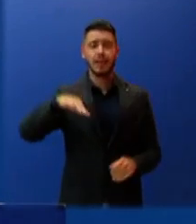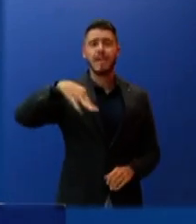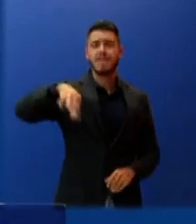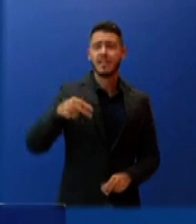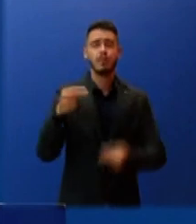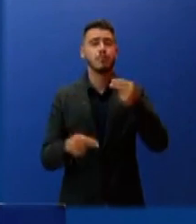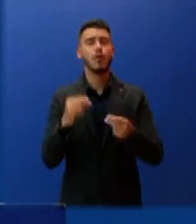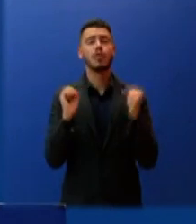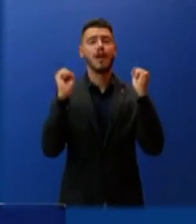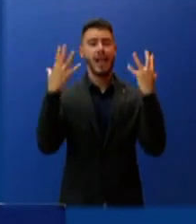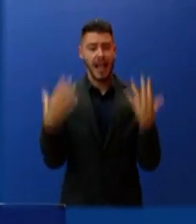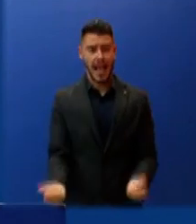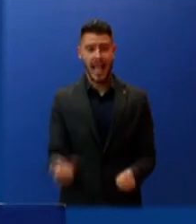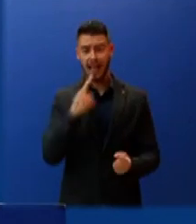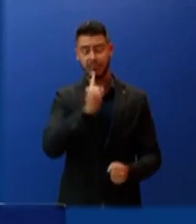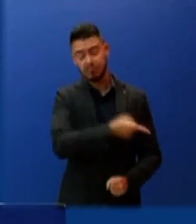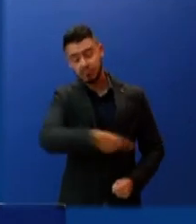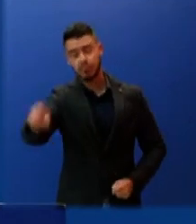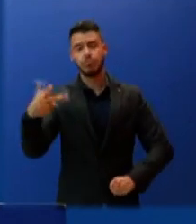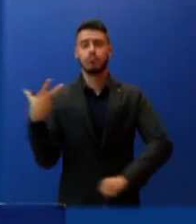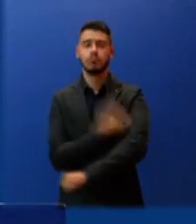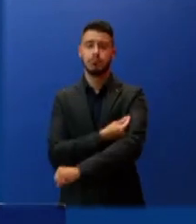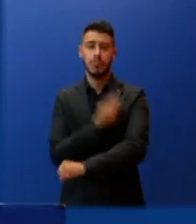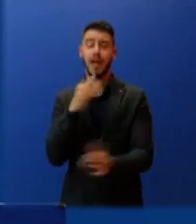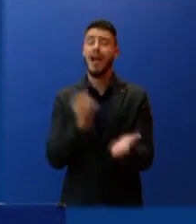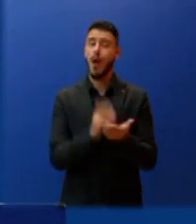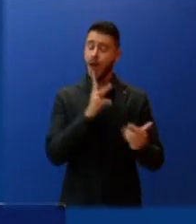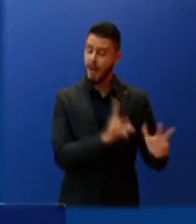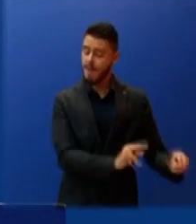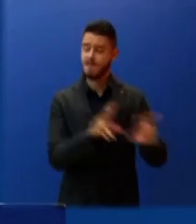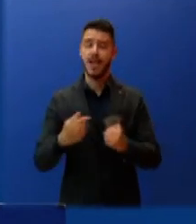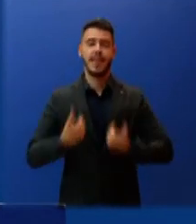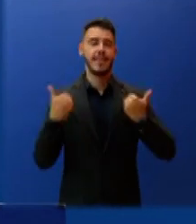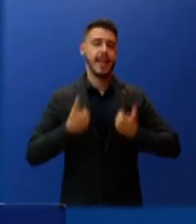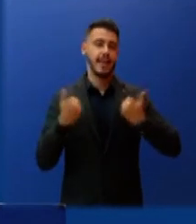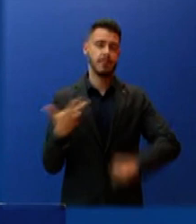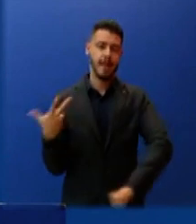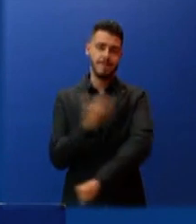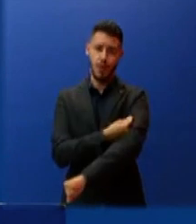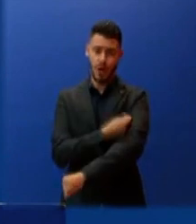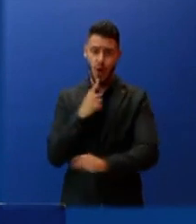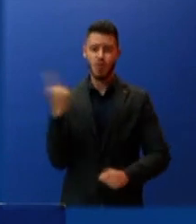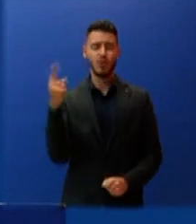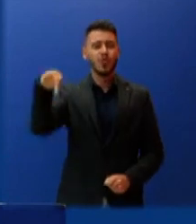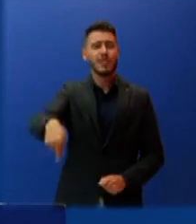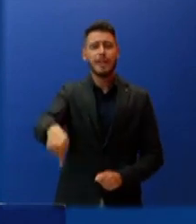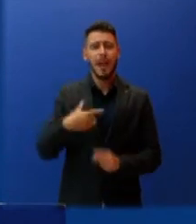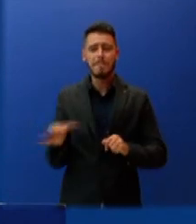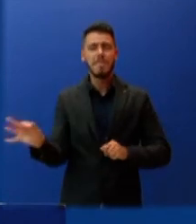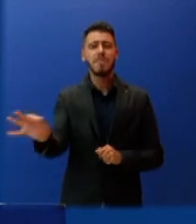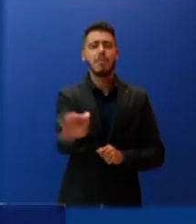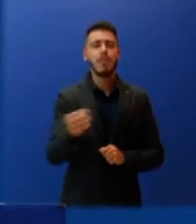λίμωξη. Επήγει, ωστόσο, και ο εμβολιασμός των νέων μας, που αποτελούν σήμερα τον κύριο όγκο των νέων κρουσμάτων και μπορούν να γίνουν